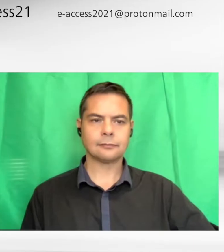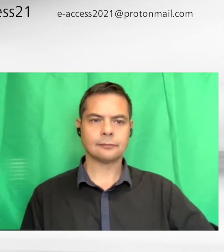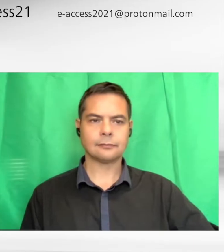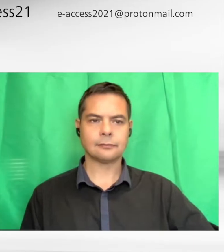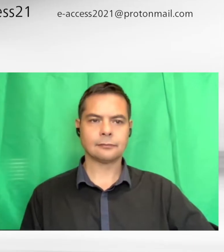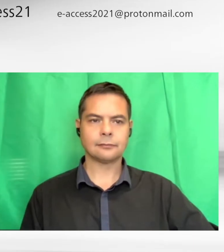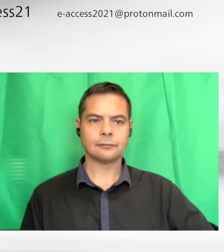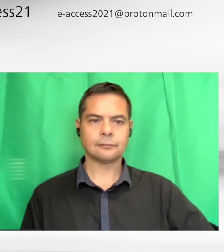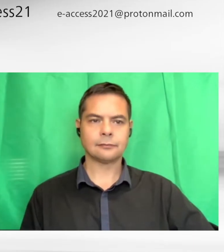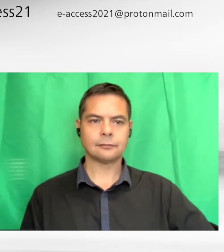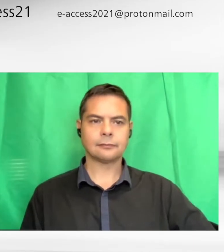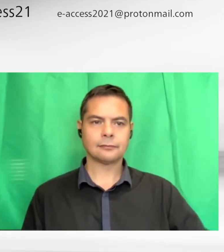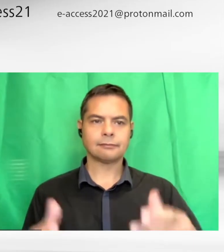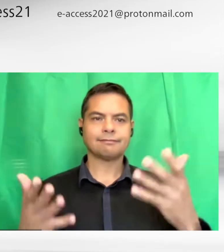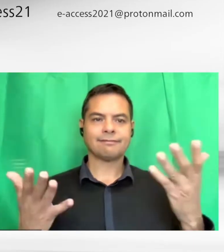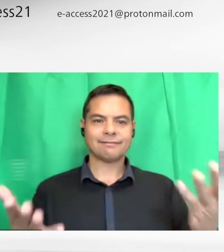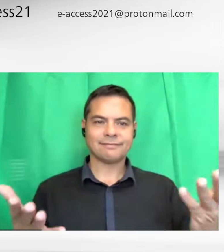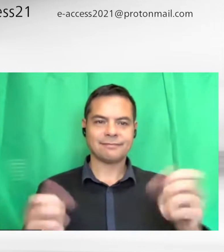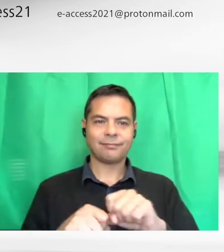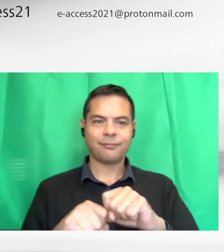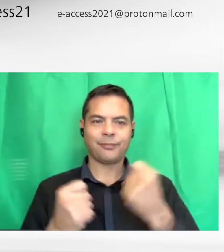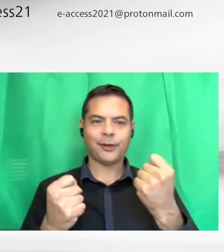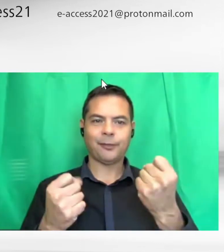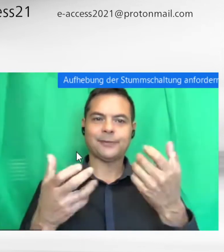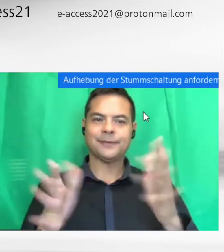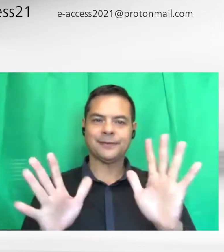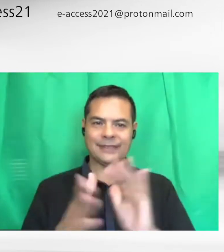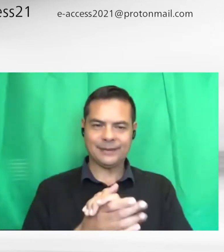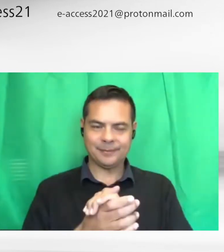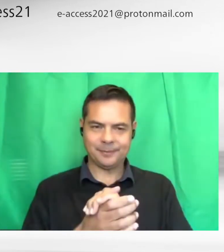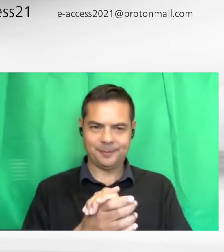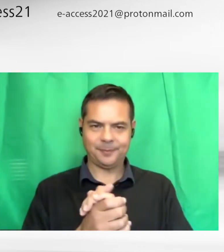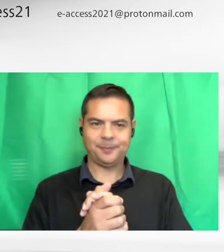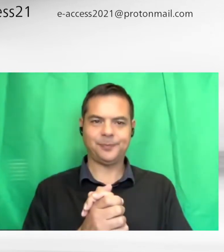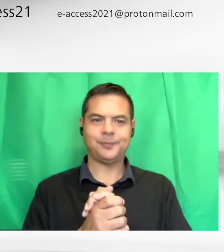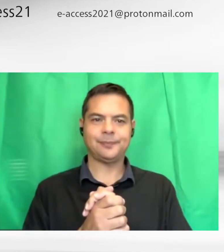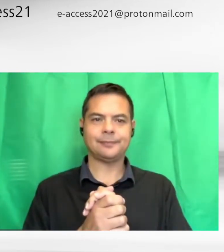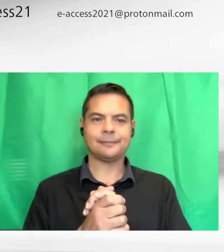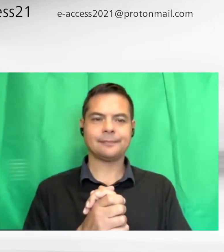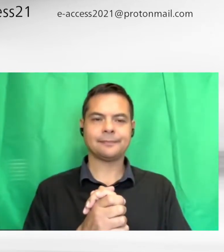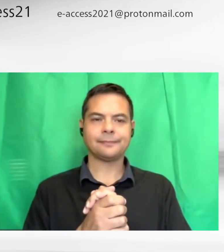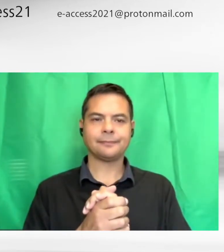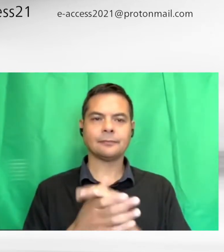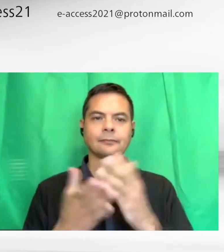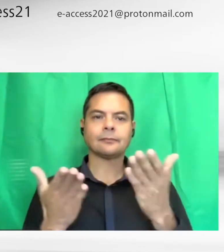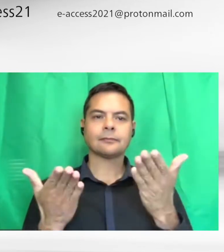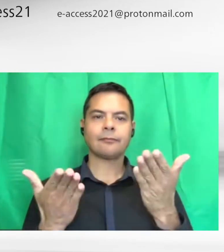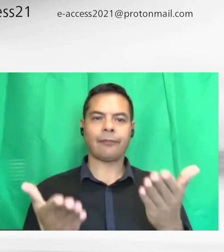Nous sommes de retour après la pause et nous allons continuer